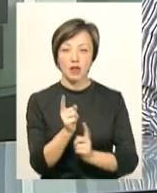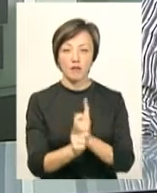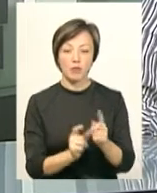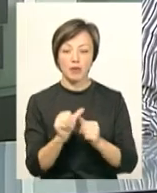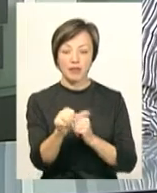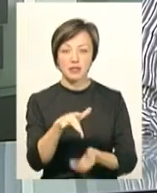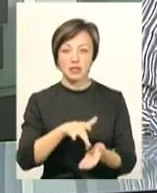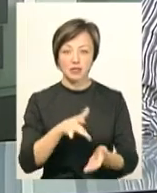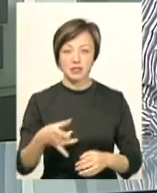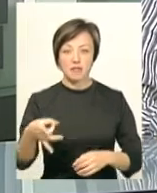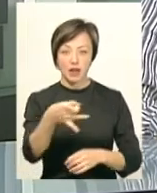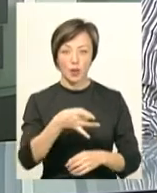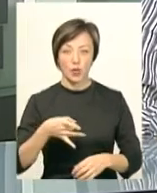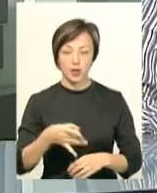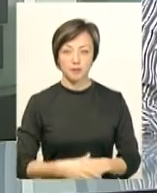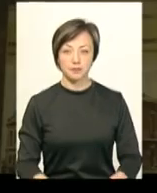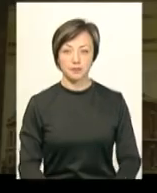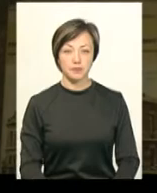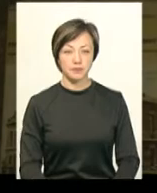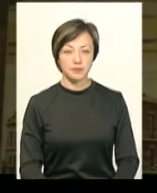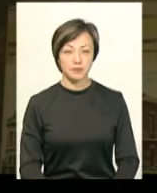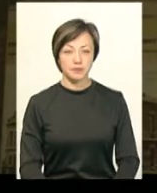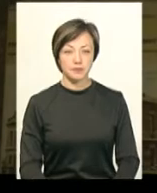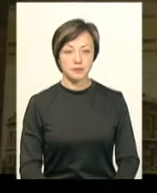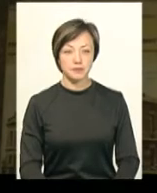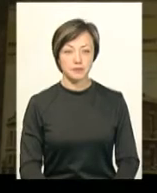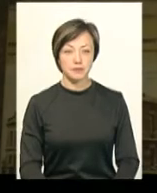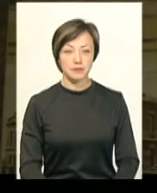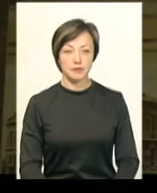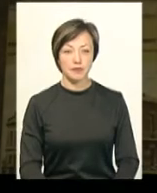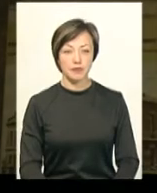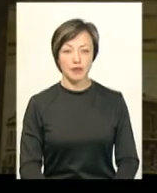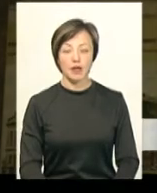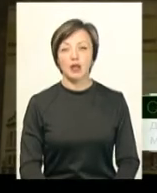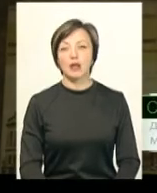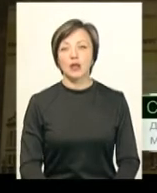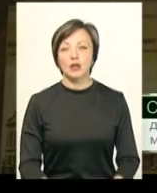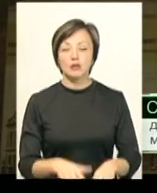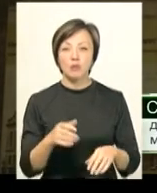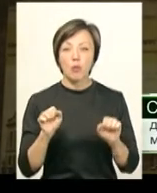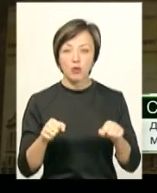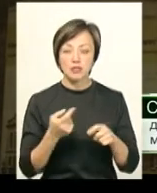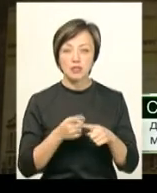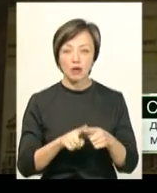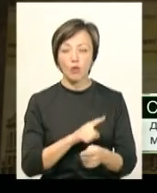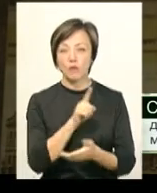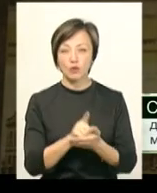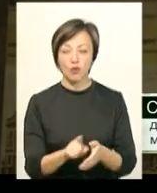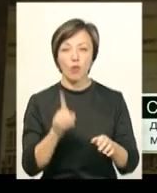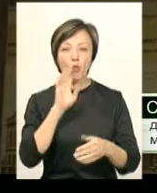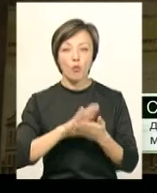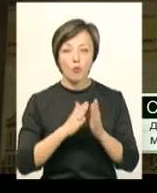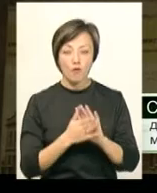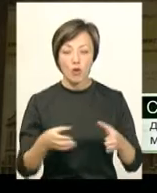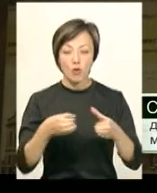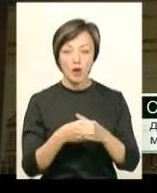децентралізації в регіоні. Визнання громади спроможної є обов'язковою умовою того факту, що громада отримує право в